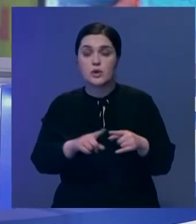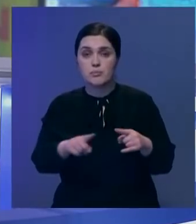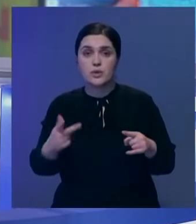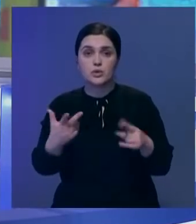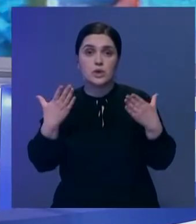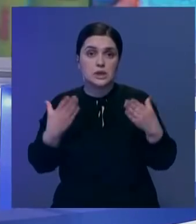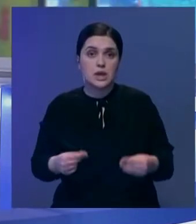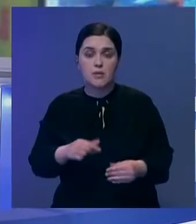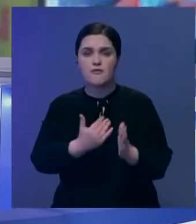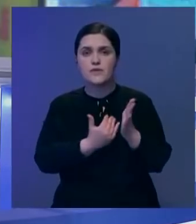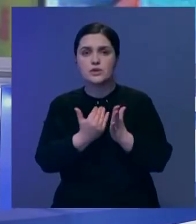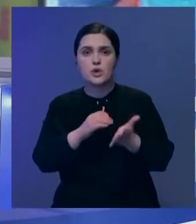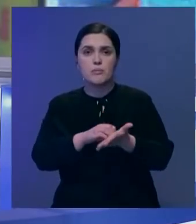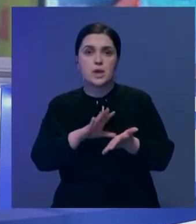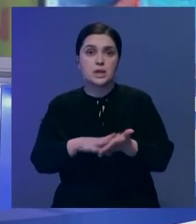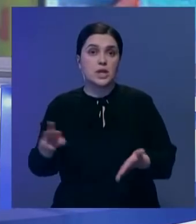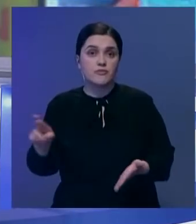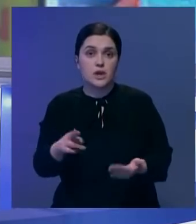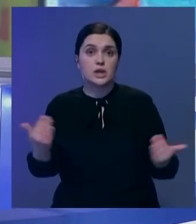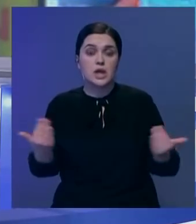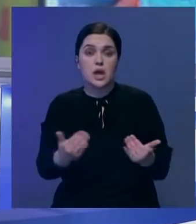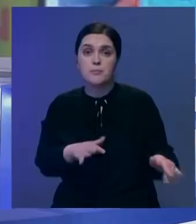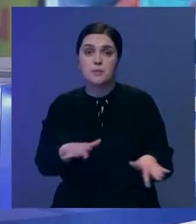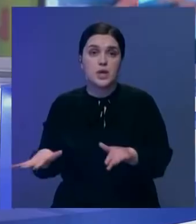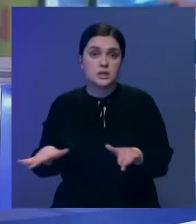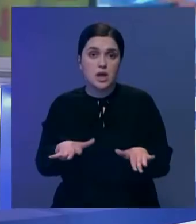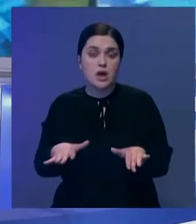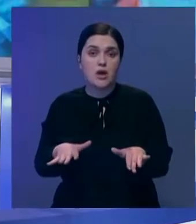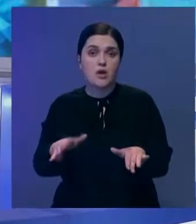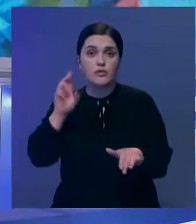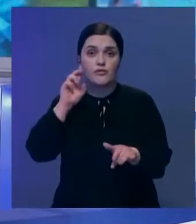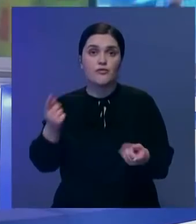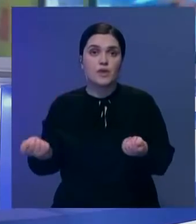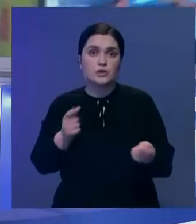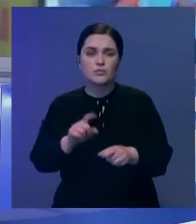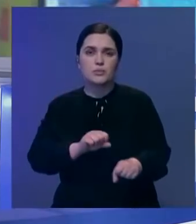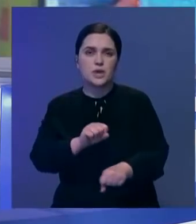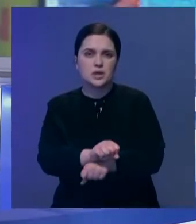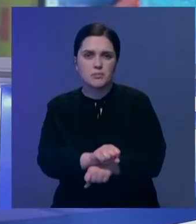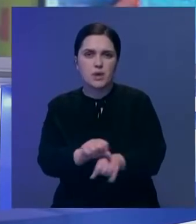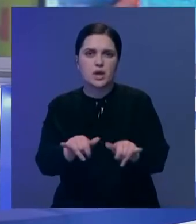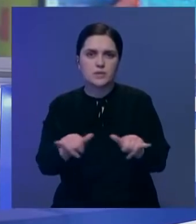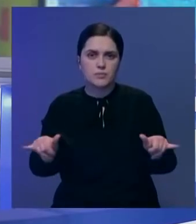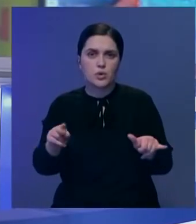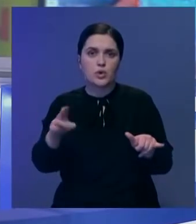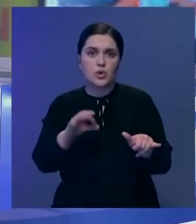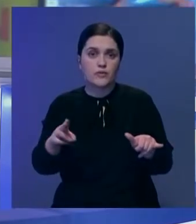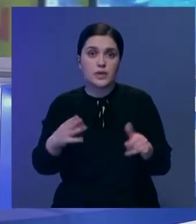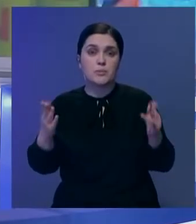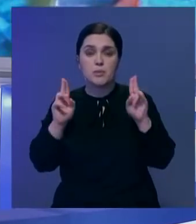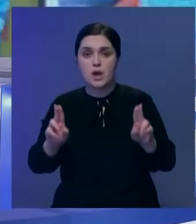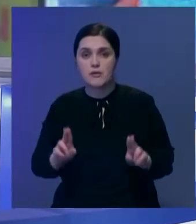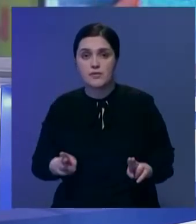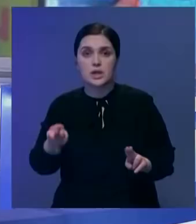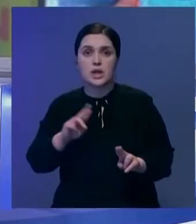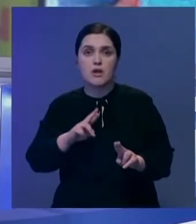трех дней. Это самый высокий показатель с января. Какие меры предпринимают власти, чтобы притормозить распространение ковид? И какие